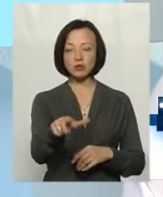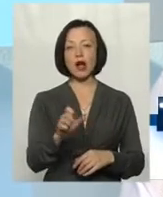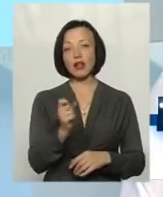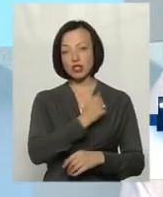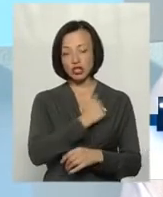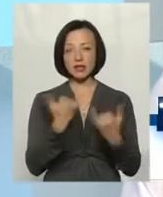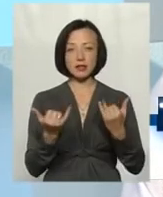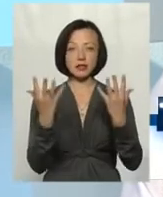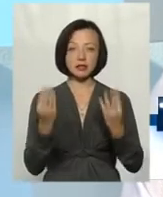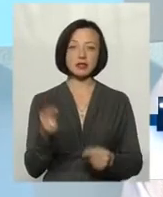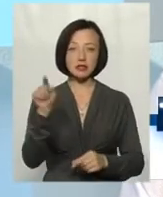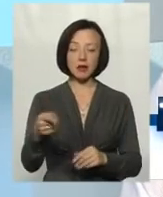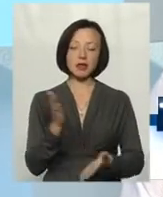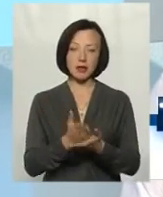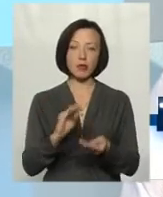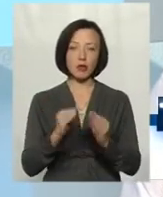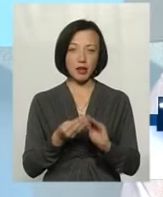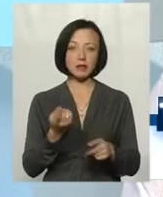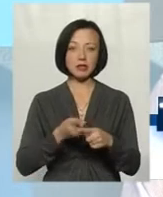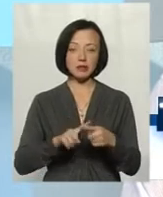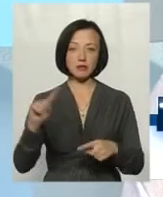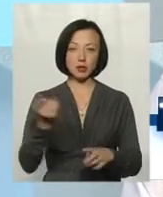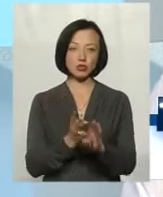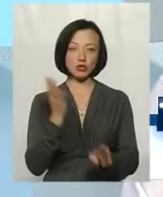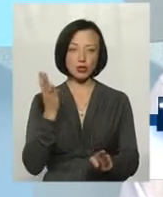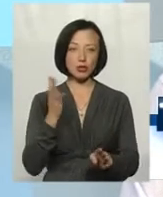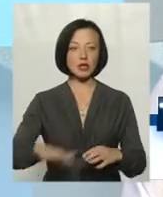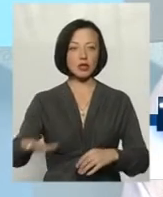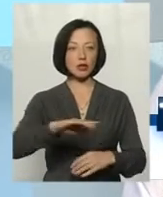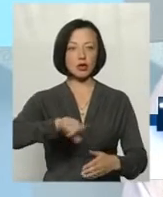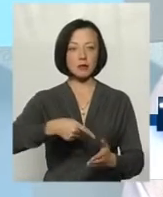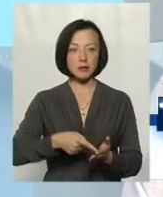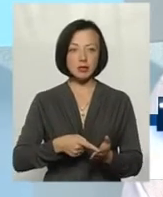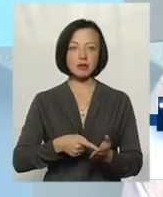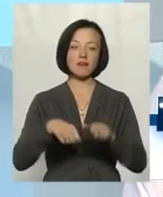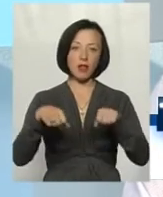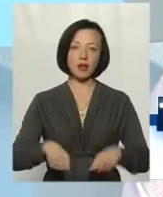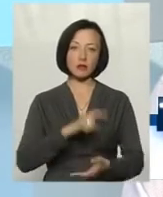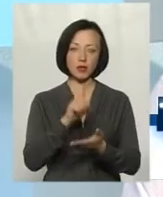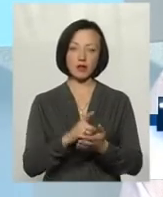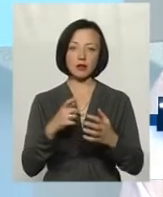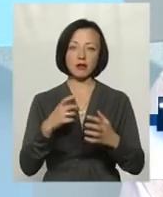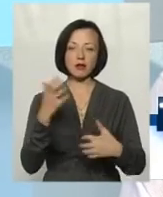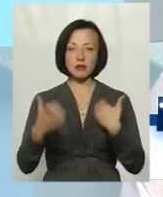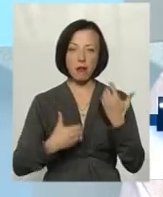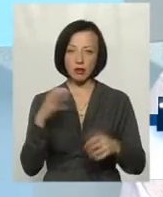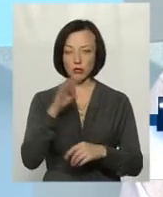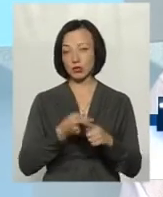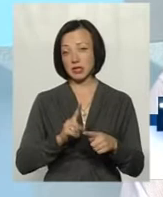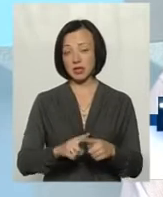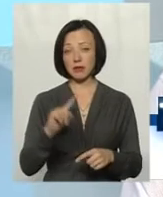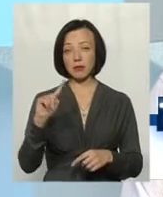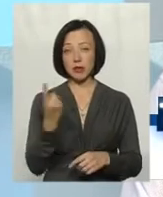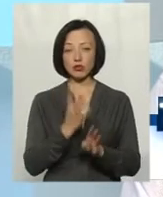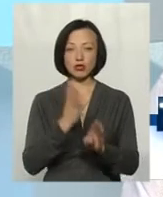на жаль, на даний час там дійсно є проблеми, і це в першу чергу територія міста, а міська влада повинна про це дбати. На жаль, в